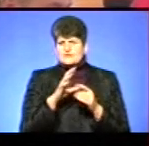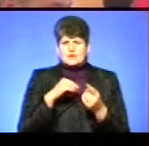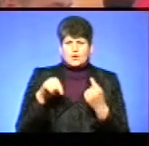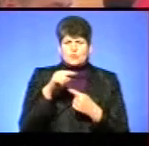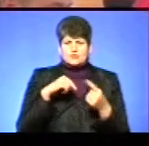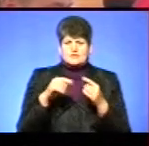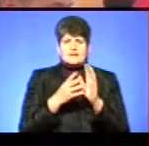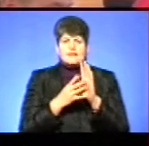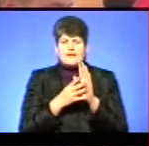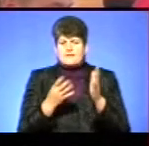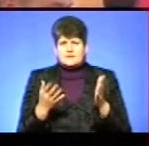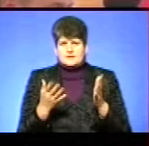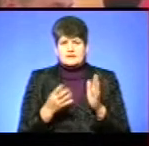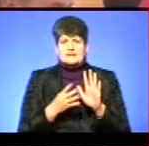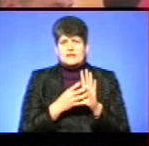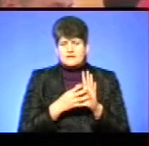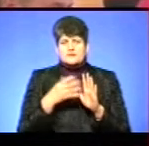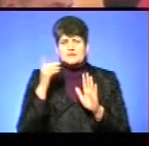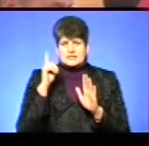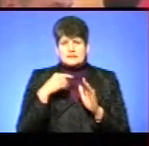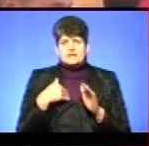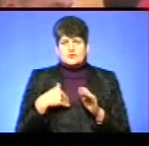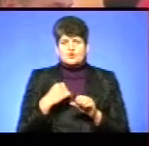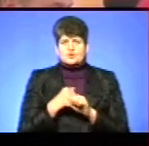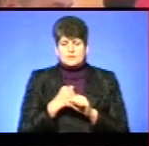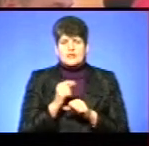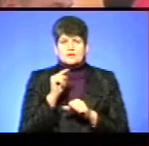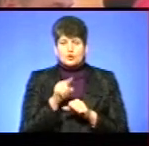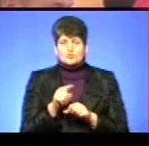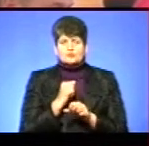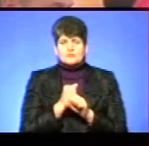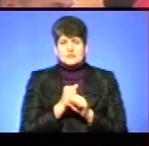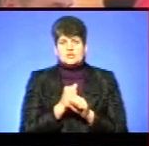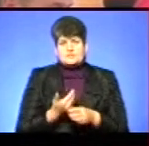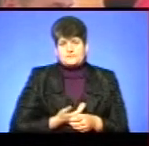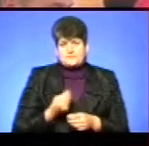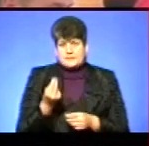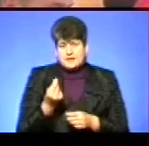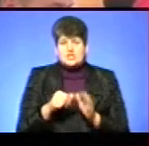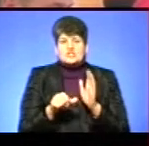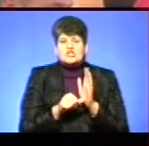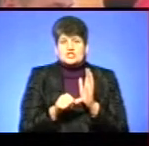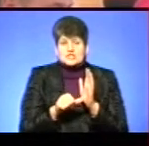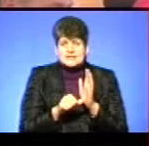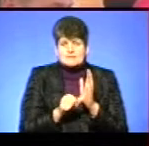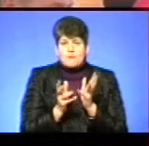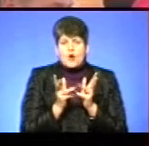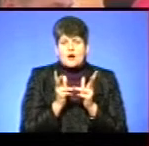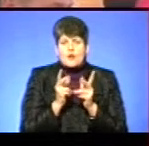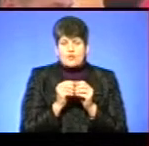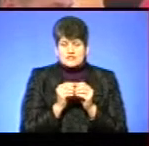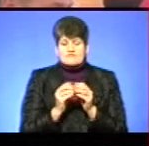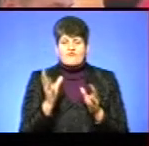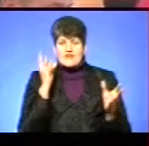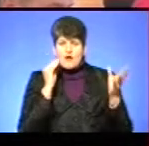навколо дев'ятки? Дев'ятка, ви всі знаєте, для чого зроблена, для того, щоб вивезти готівку. Тариф 6 порахований з врахуванням